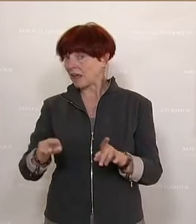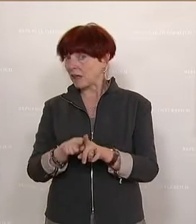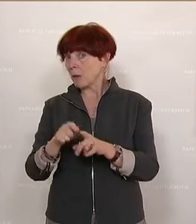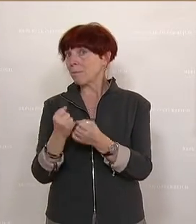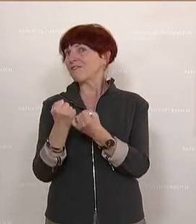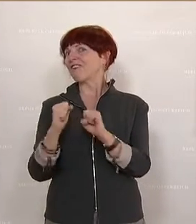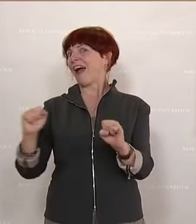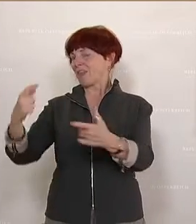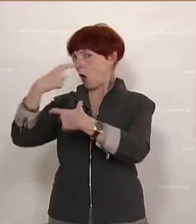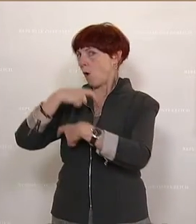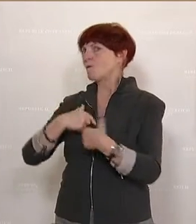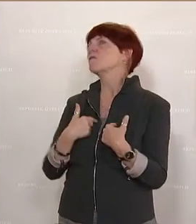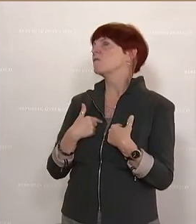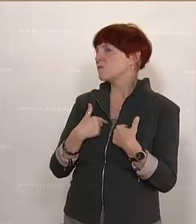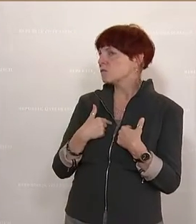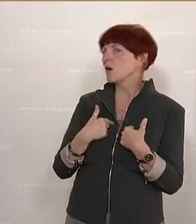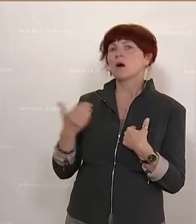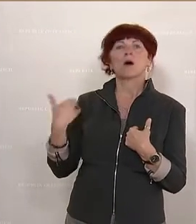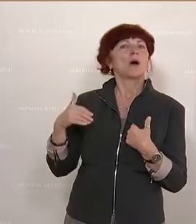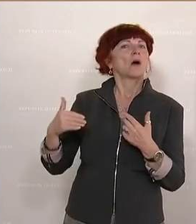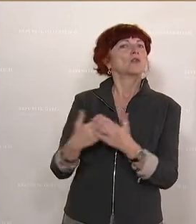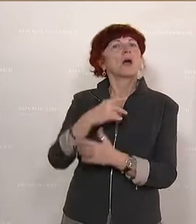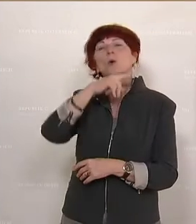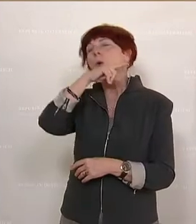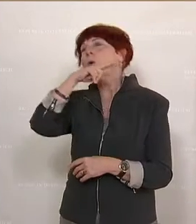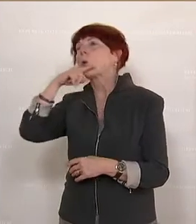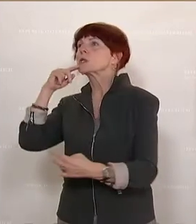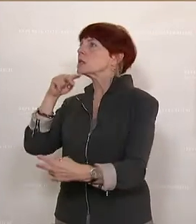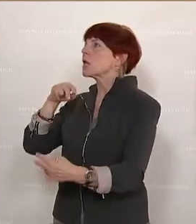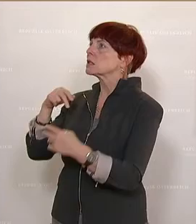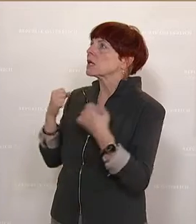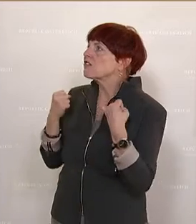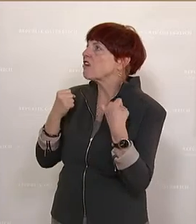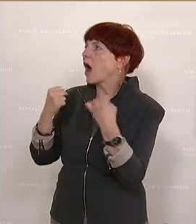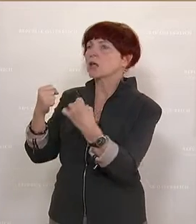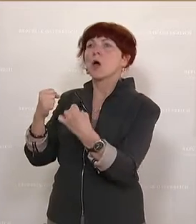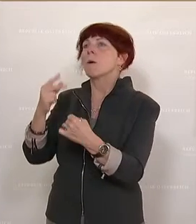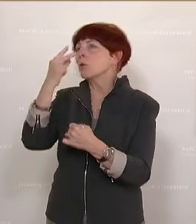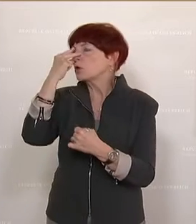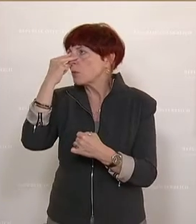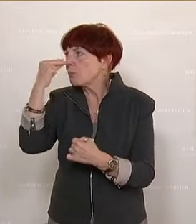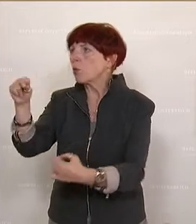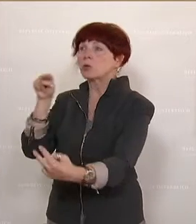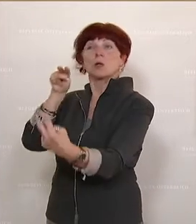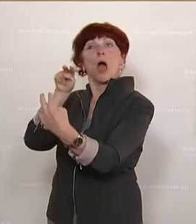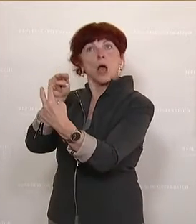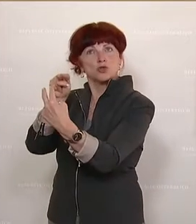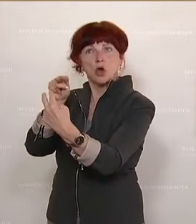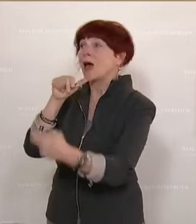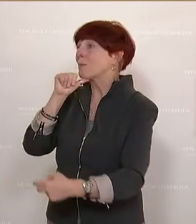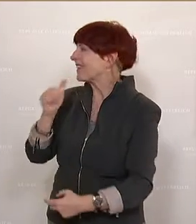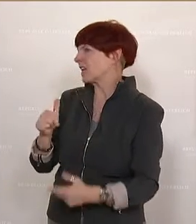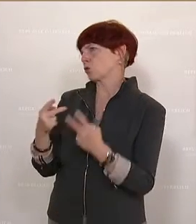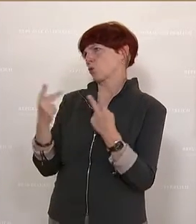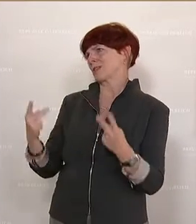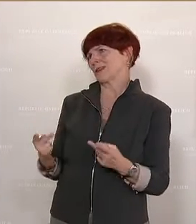fest. Er fährt nach Russland und Putin in die Augen zu sehen, nicht etwa mit einem Konzept. Und was ich auch